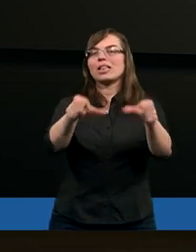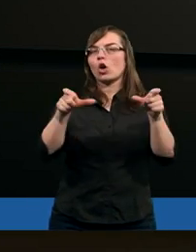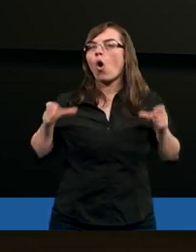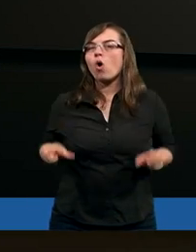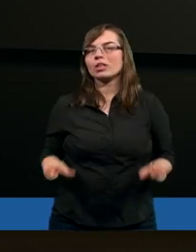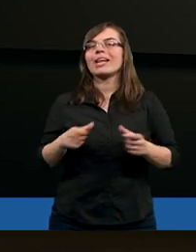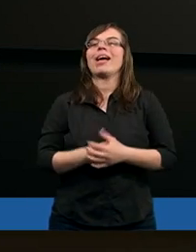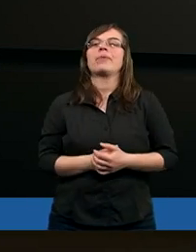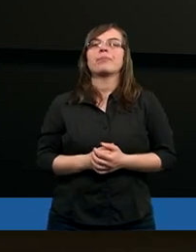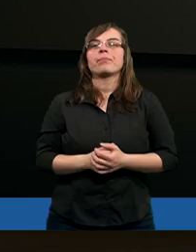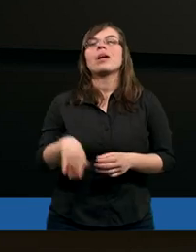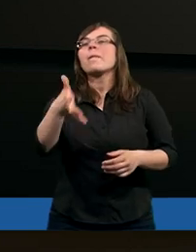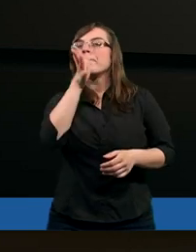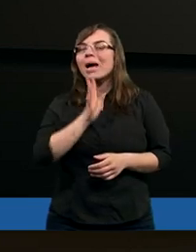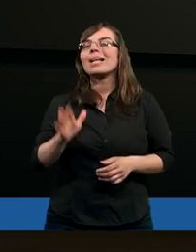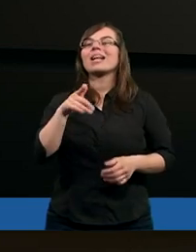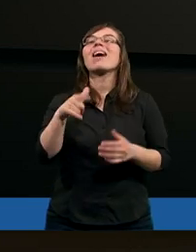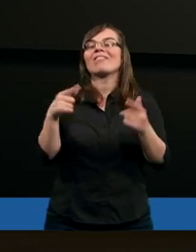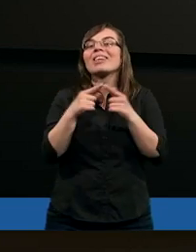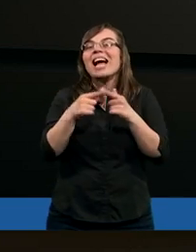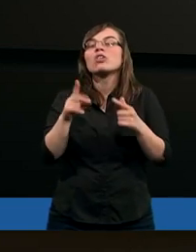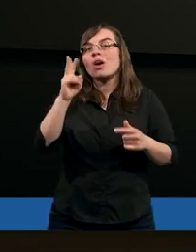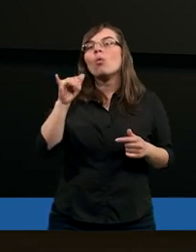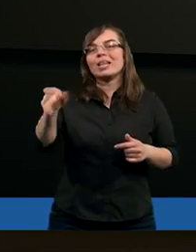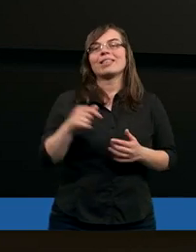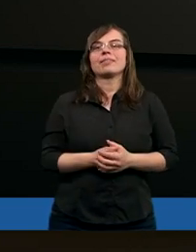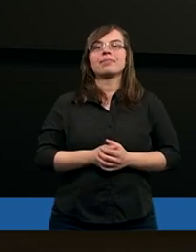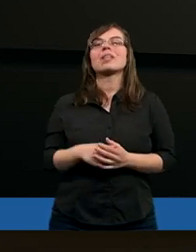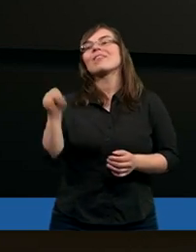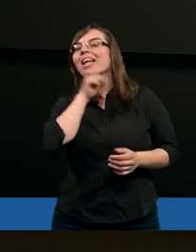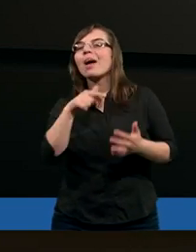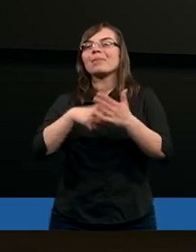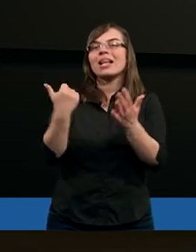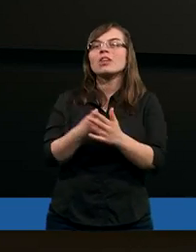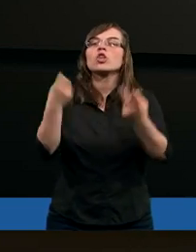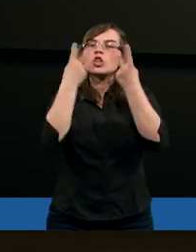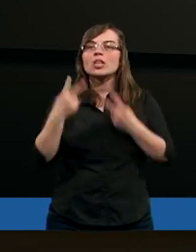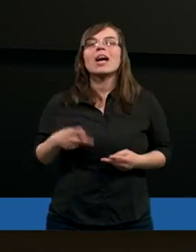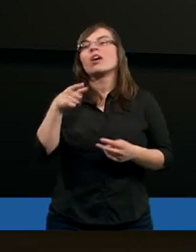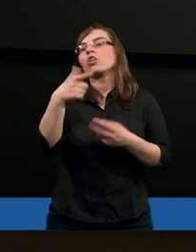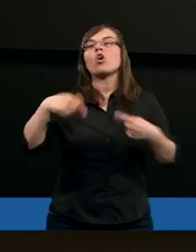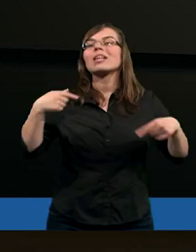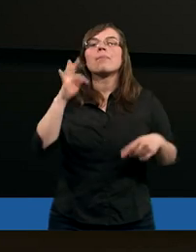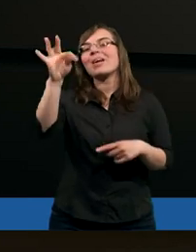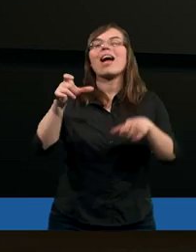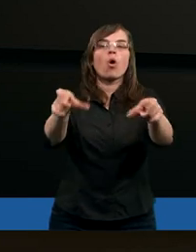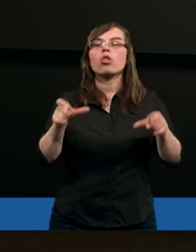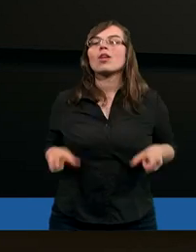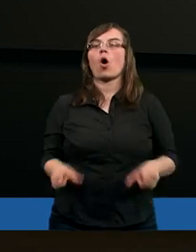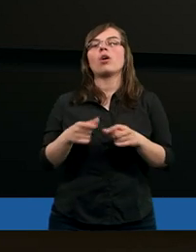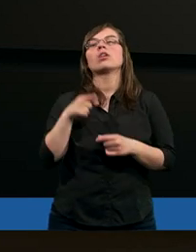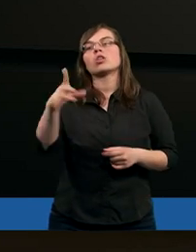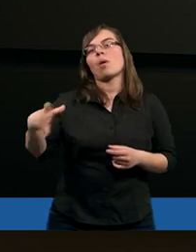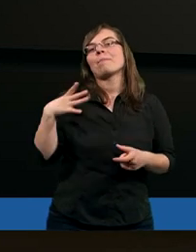tronie. Mesjasz w sensie król. Ale w Starym Testamencie czytamy, to nie był jego tron.